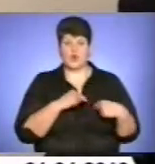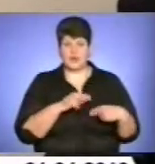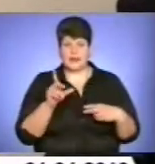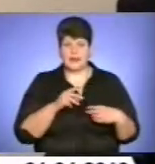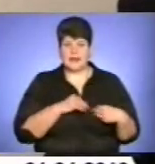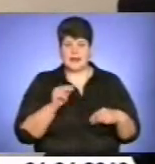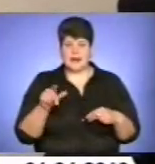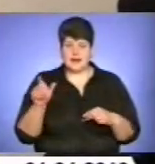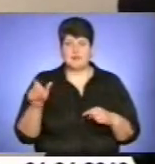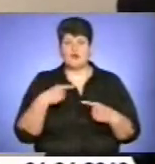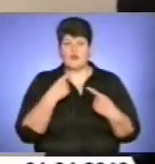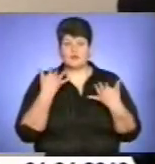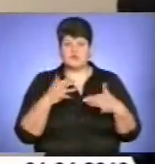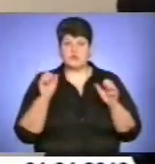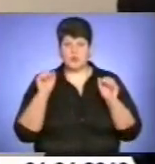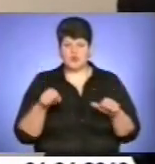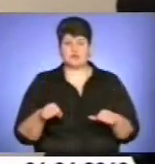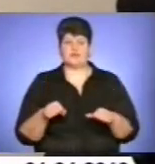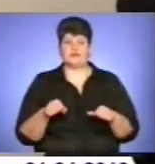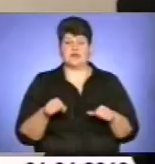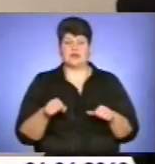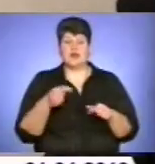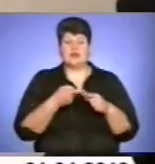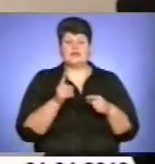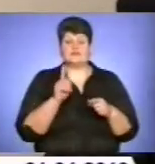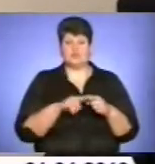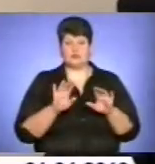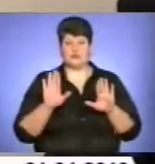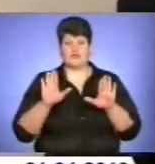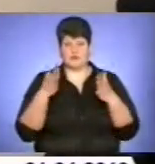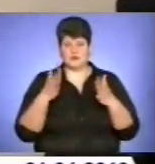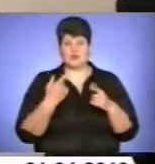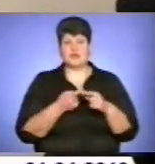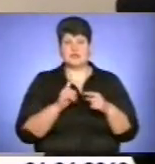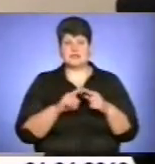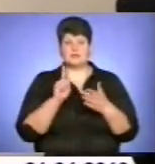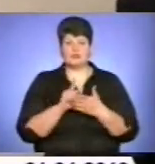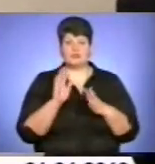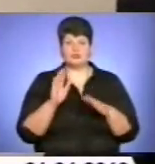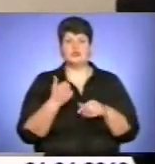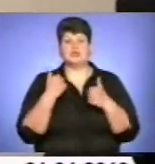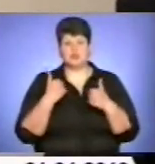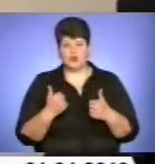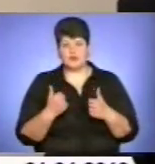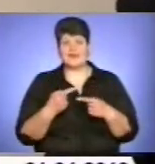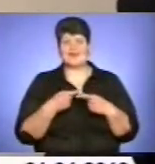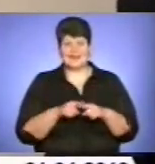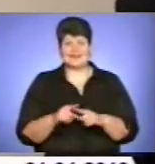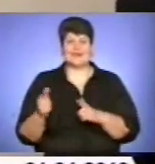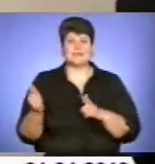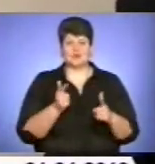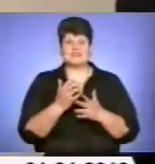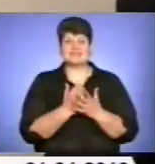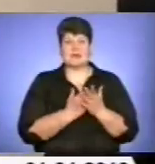можливі, але я думаю, що в даному випадку все повинно бути добре, техніка підготовлена,